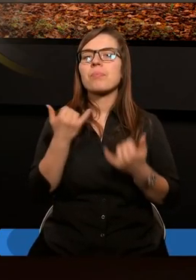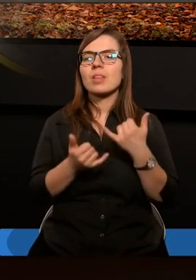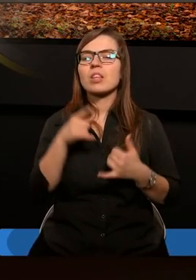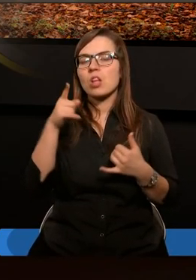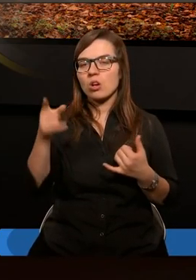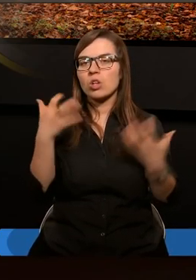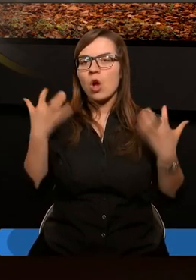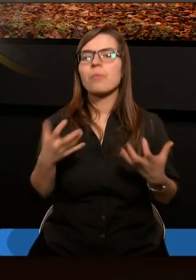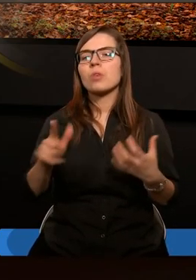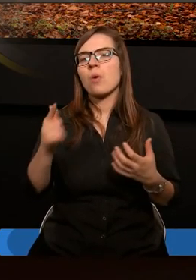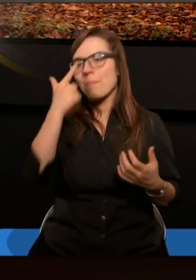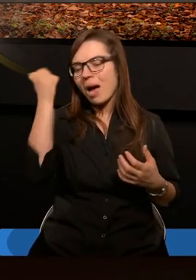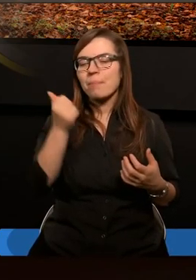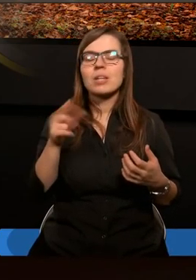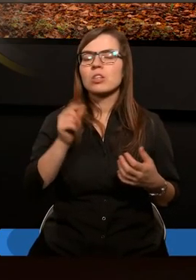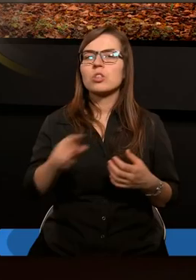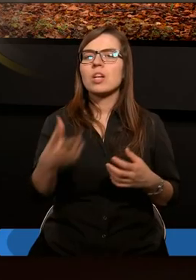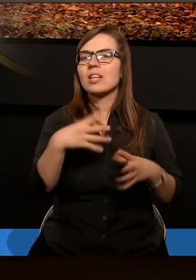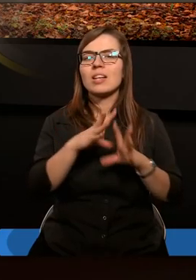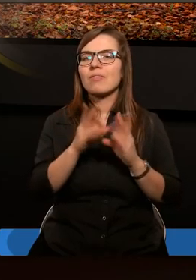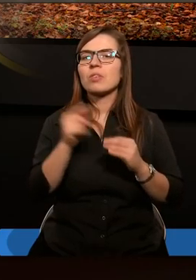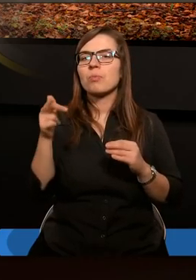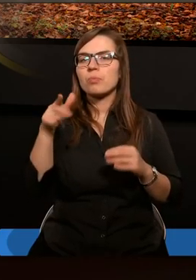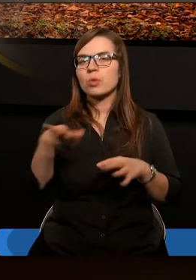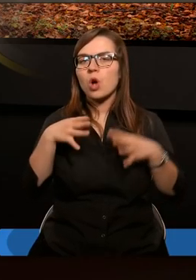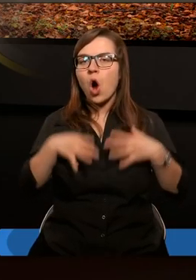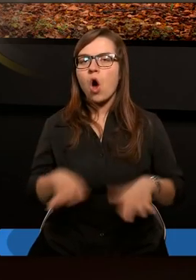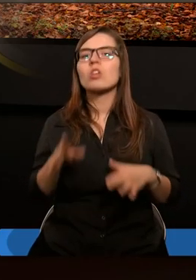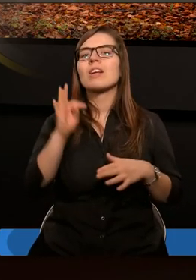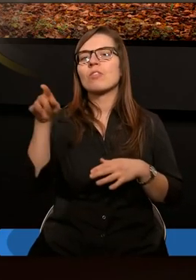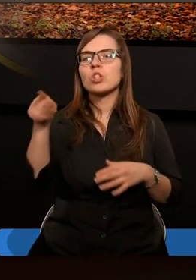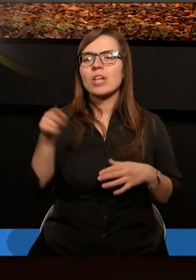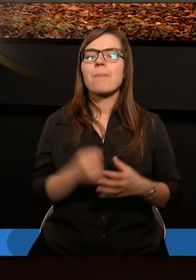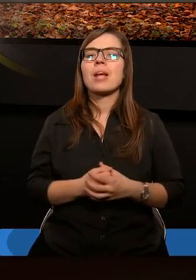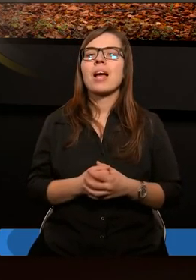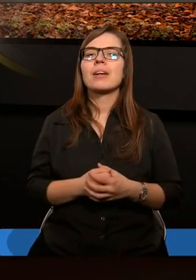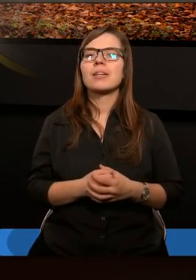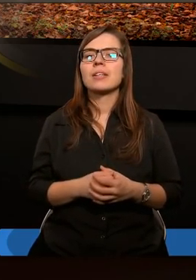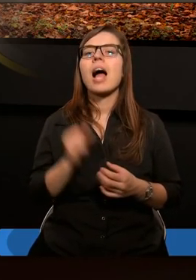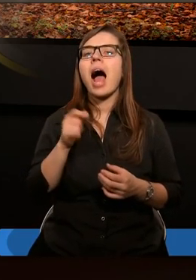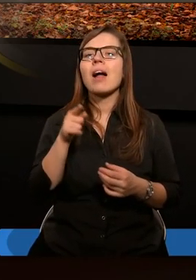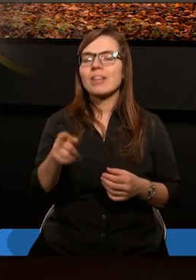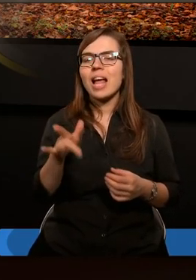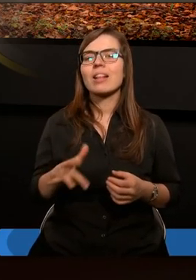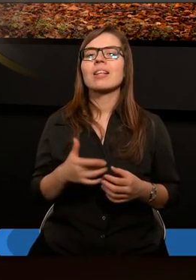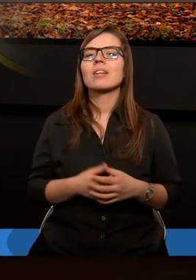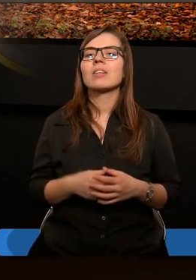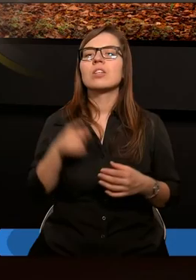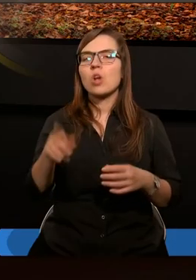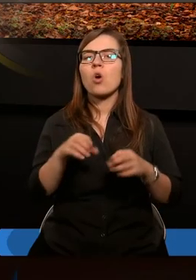a jeśli się chełpisz, to pamiętaj, że nie ty dźwigasz korzeń, lecz korzeń ciebie. Powiesz wtedy,